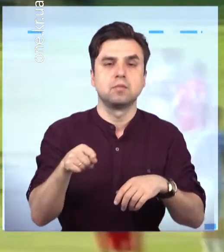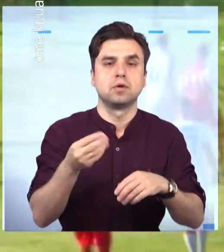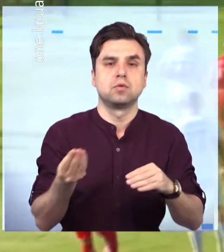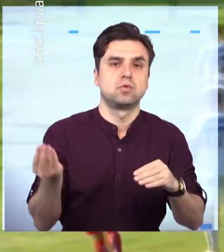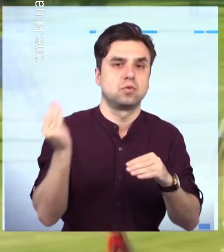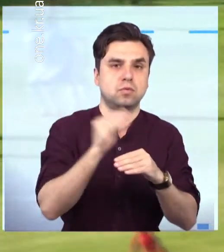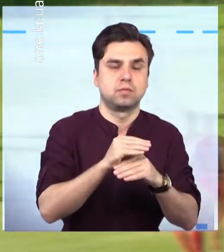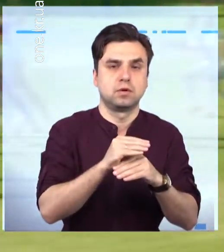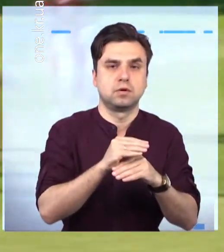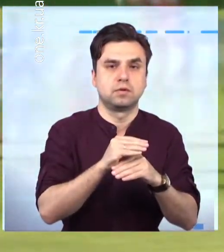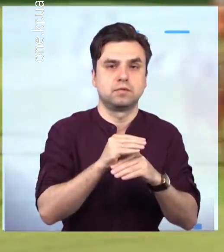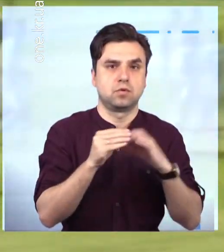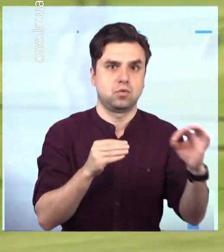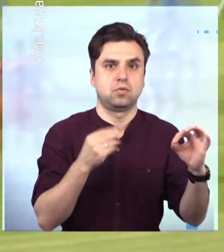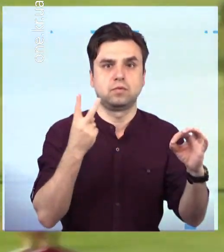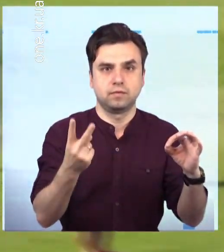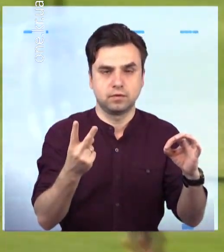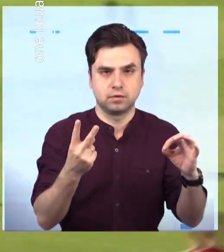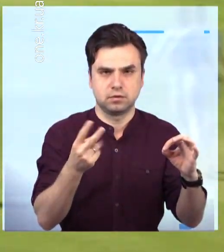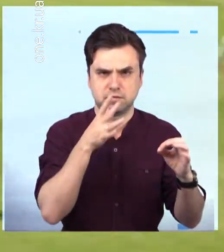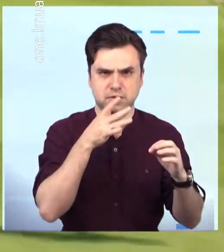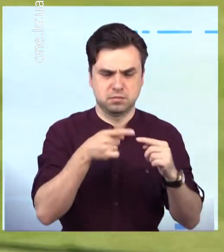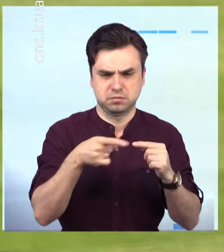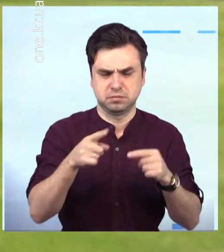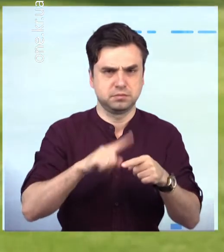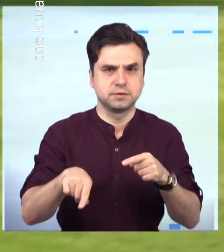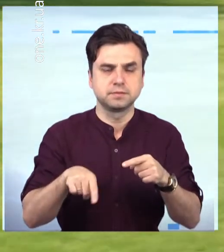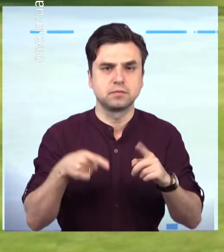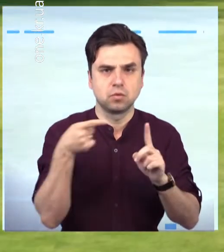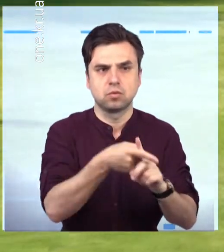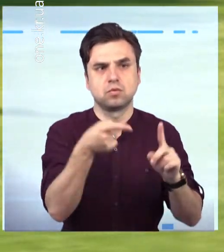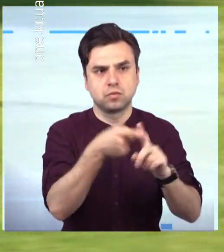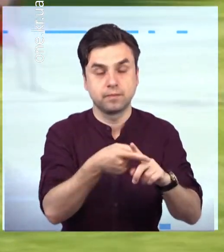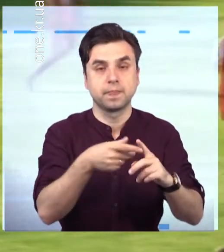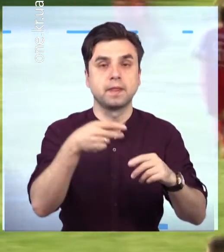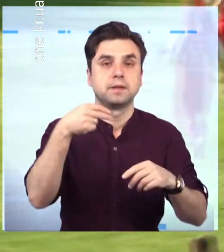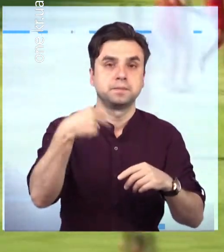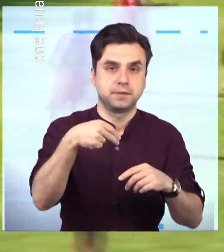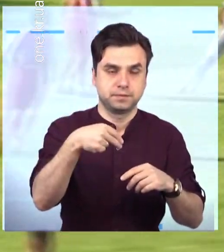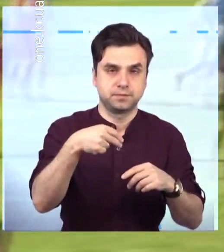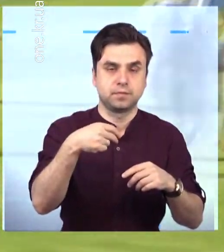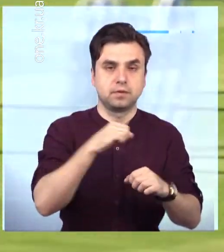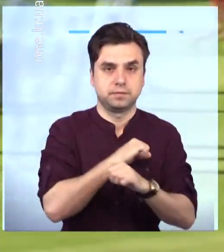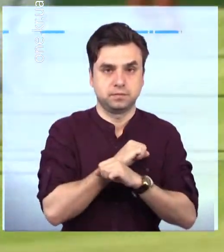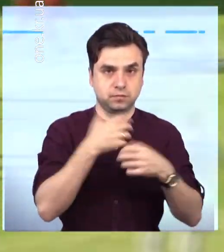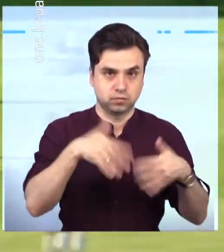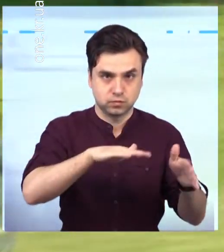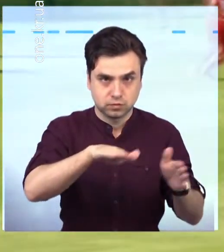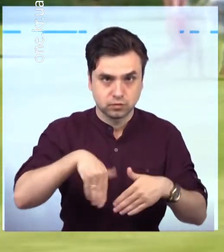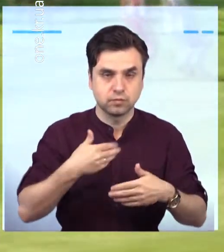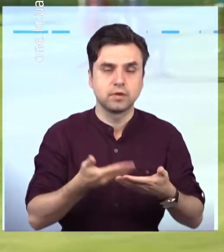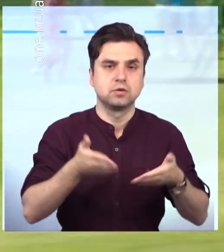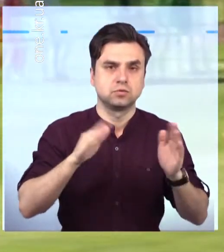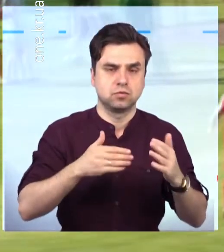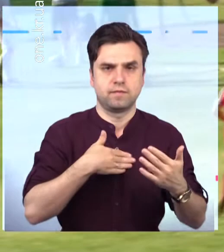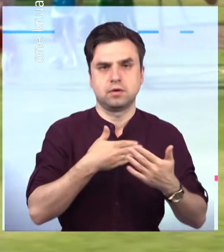збільшили свою перевагу і рахунок став вже 0-2. Із таким доробком обидві команди відправились на відпочинок. По перерві жвавий